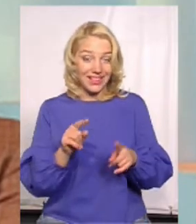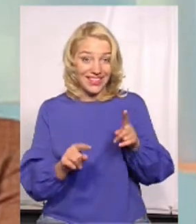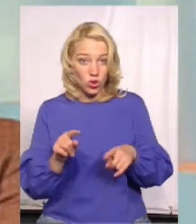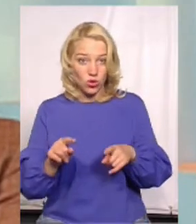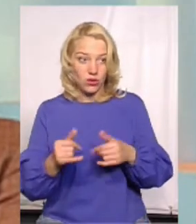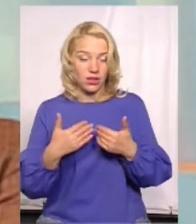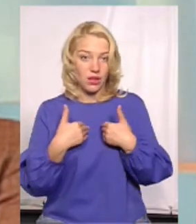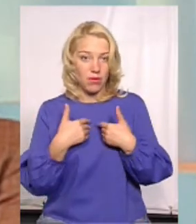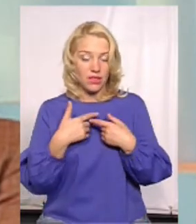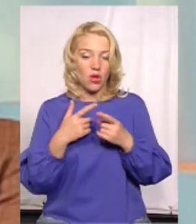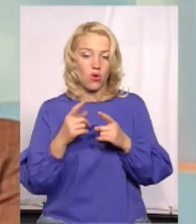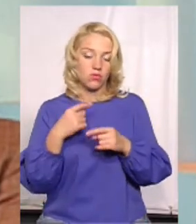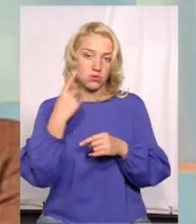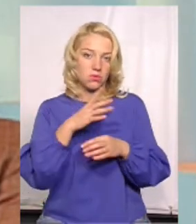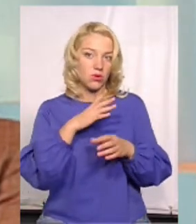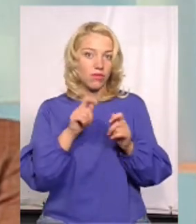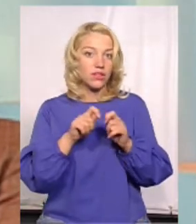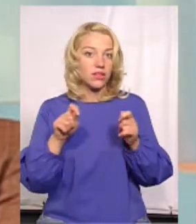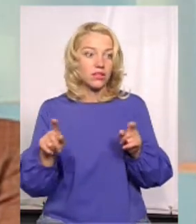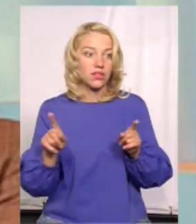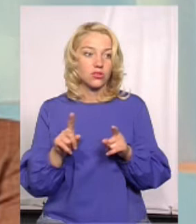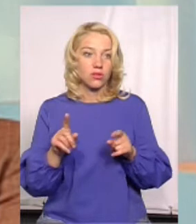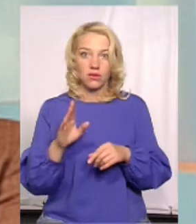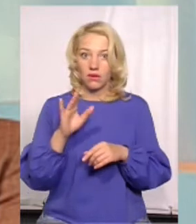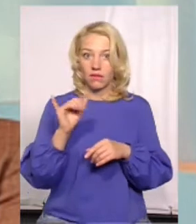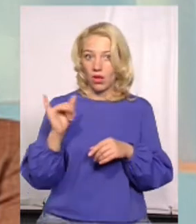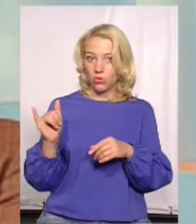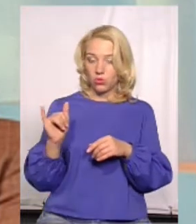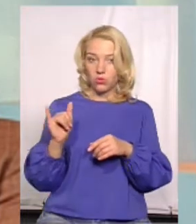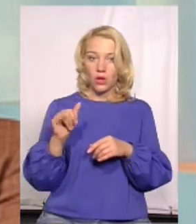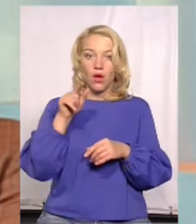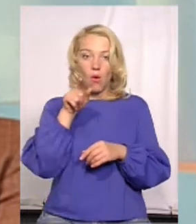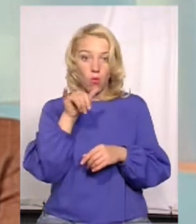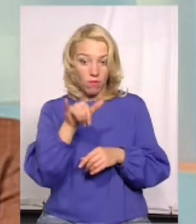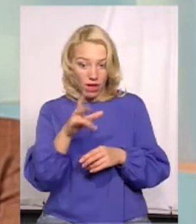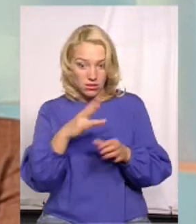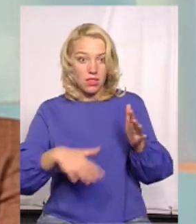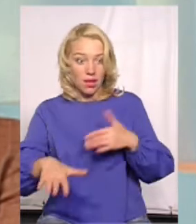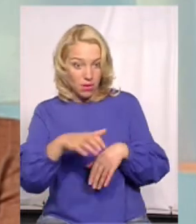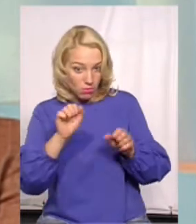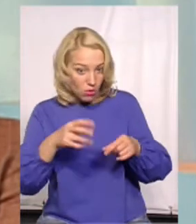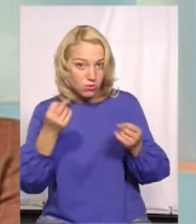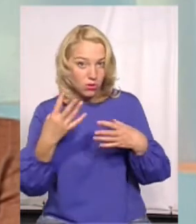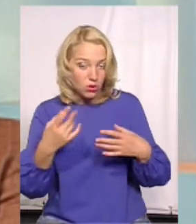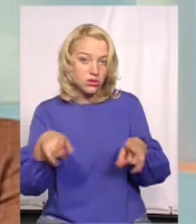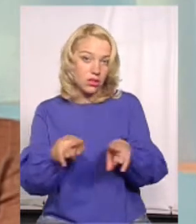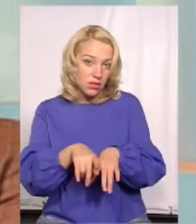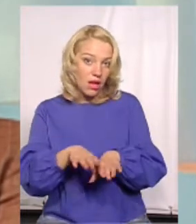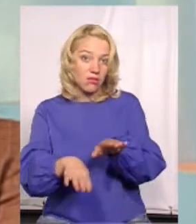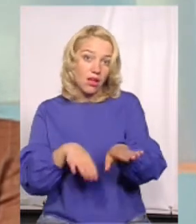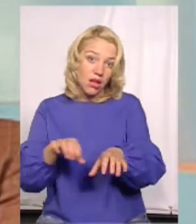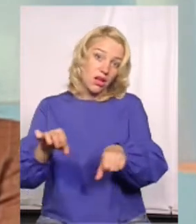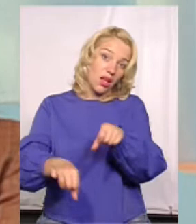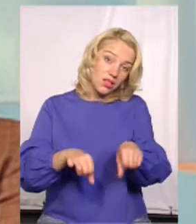для мене особисто було таким відкриттям, що кажуть люди, вау, у вас просто на Майдані можна отак от дуріти, отак от просто спокійно